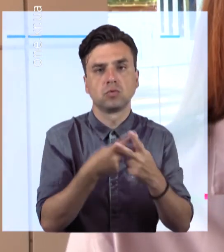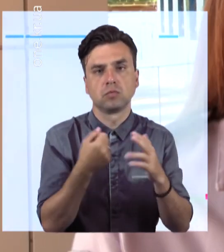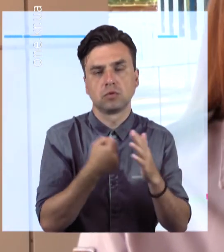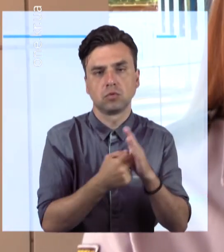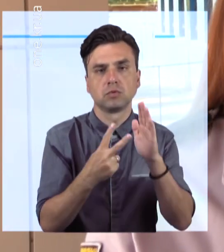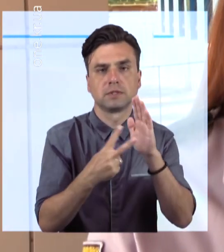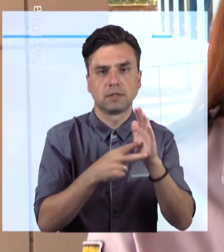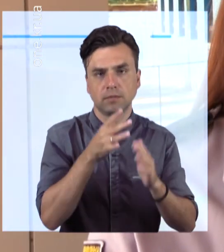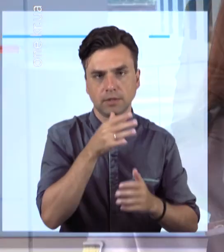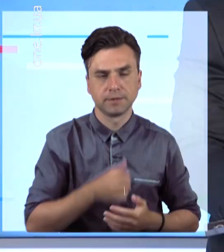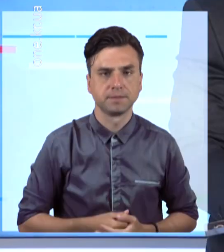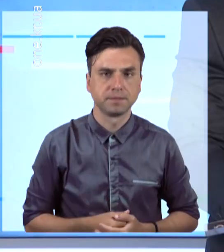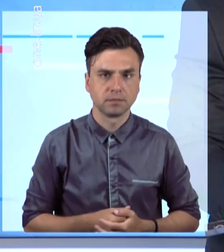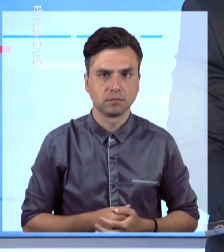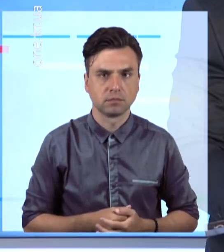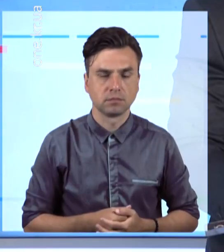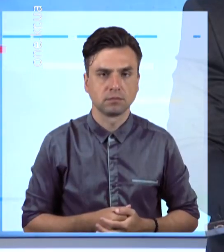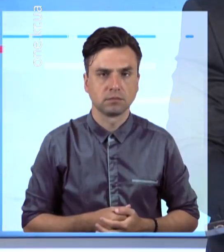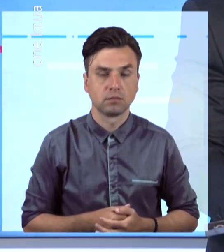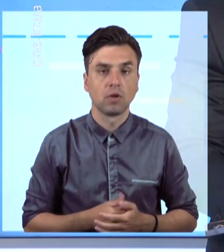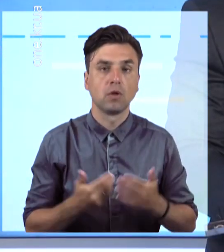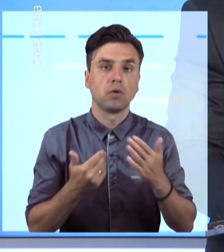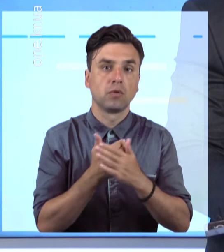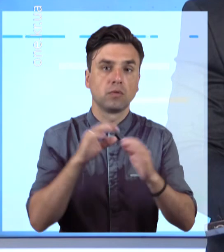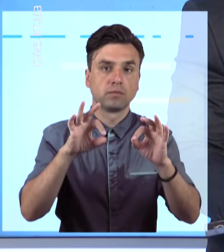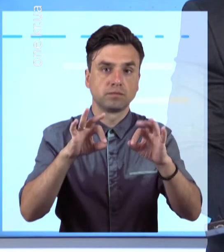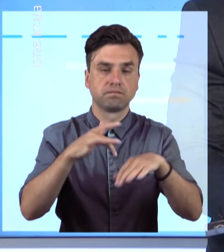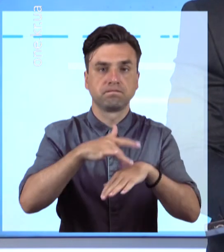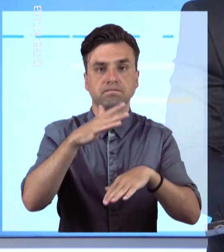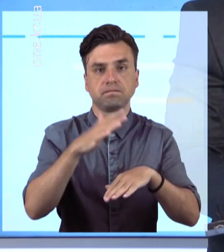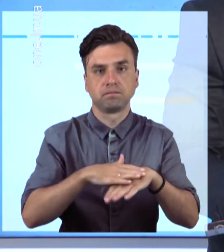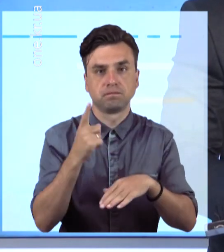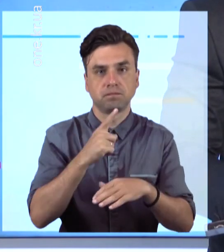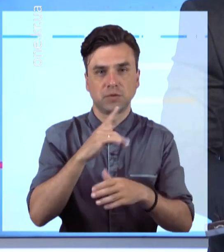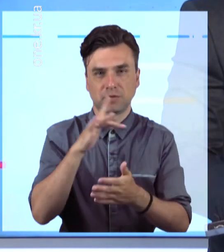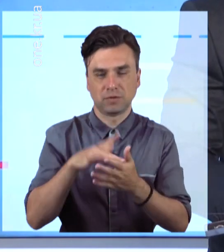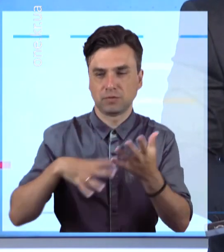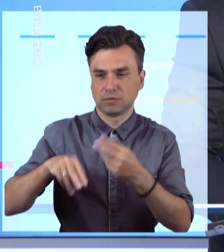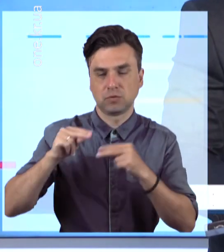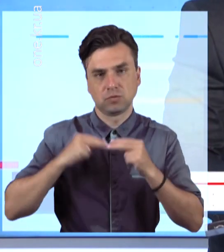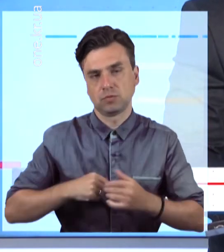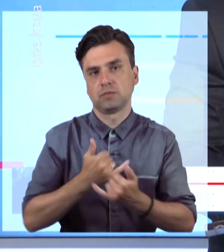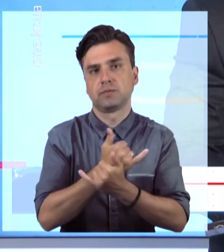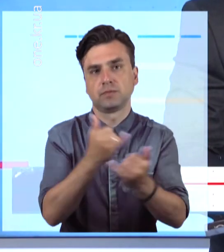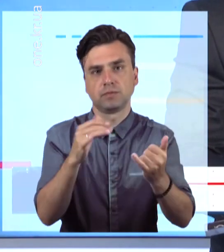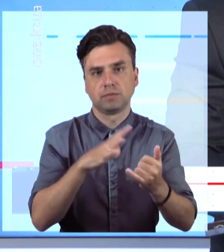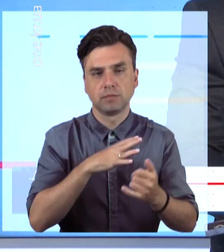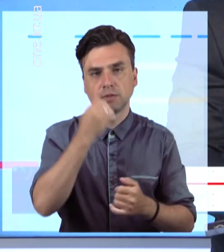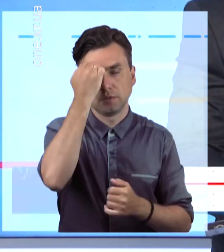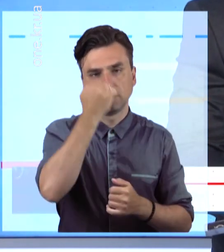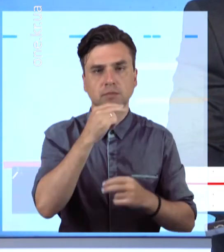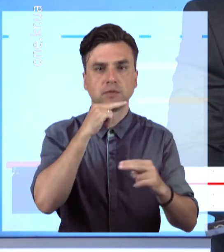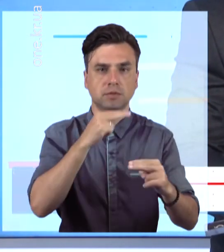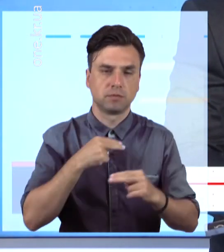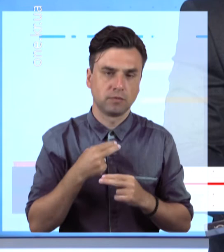строком до 7 років. І це усі новини на сьогодні. Випуск підготувала команда першого міського. В студії працював